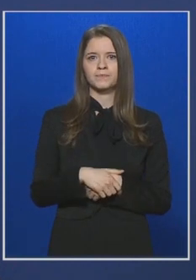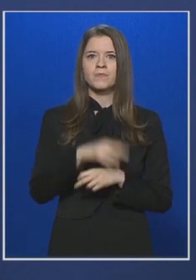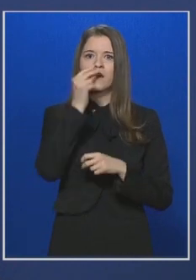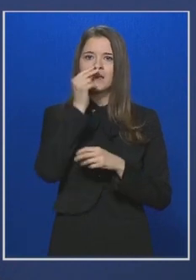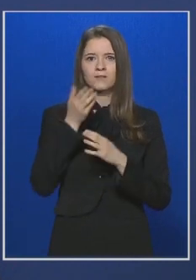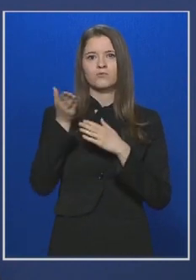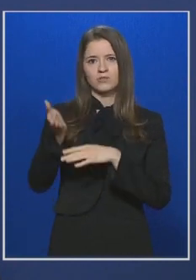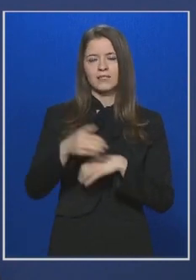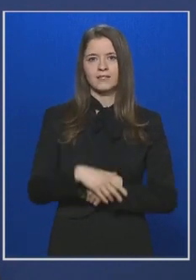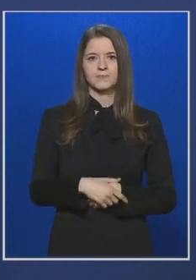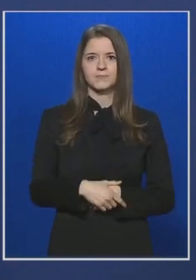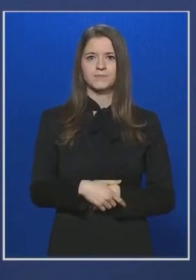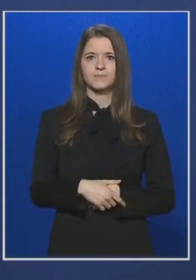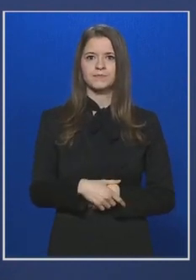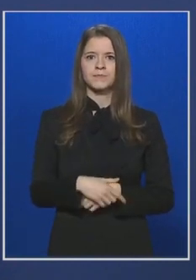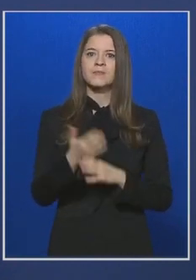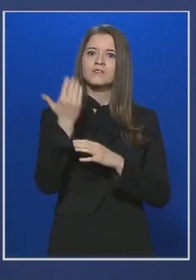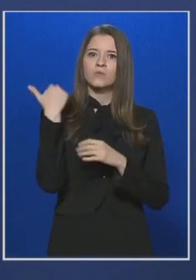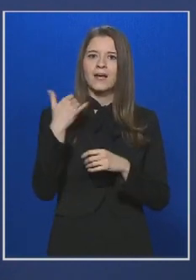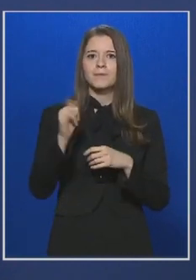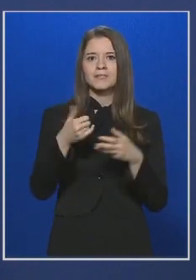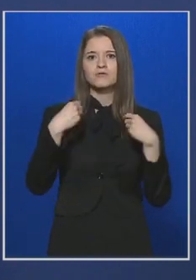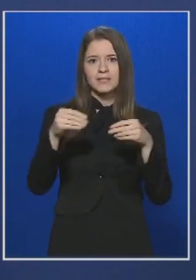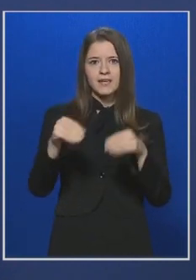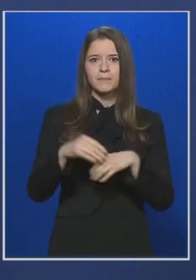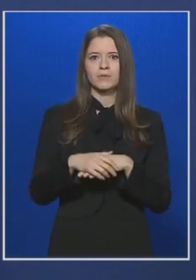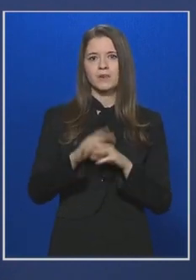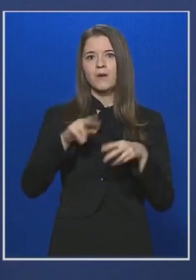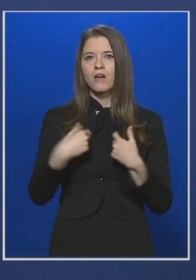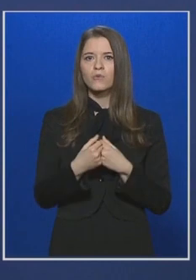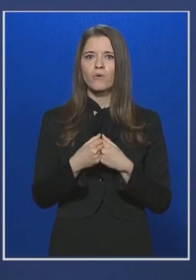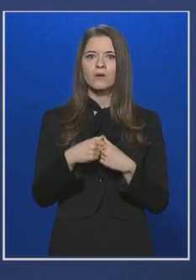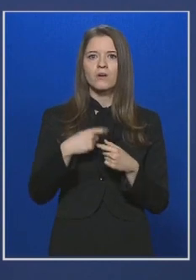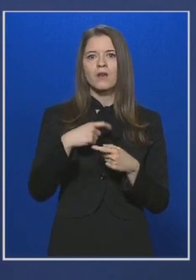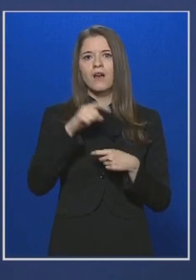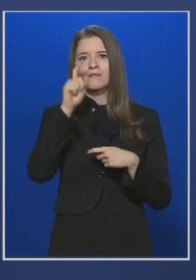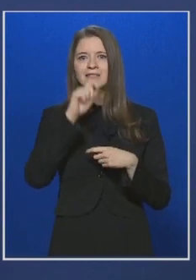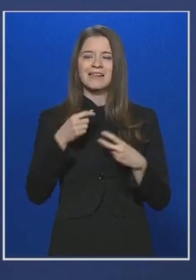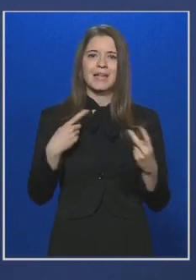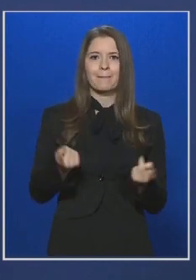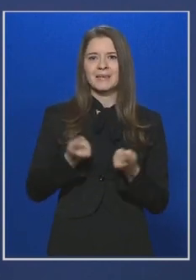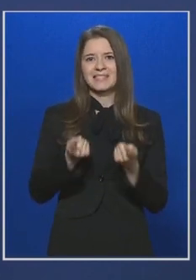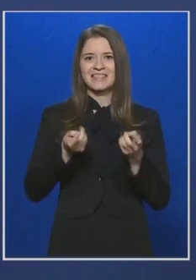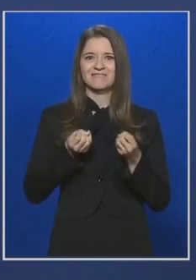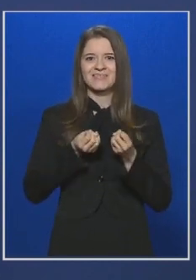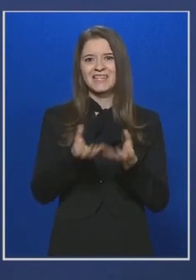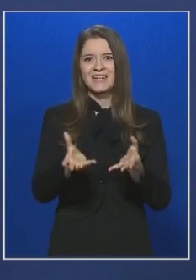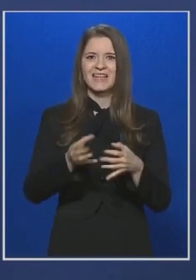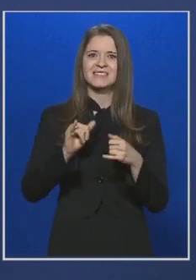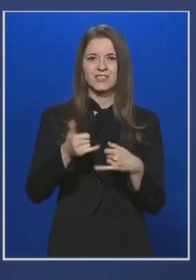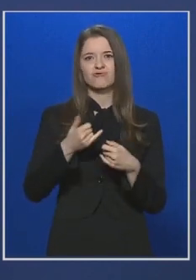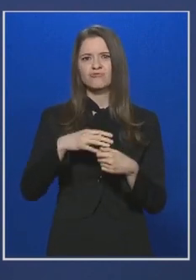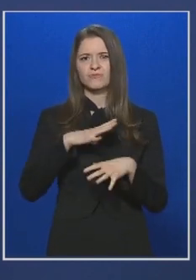rendőrségnél, és ahogy korábban is beszámoltam róla, rémhírterjesztés továbbra is egy nagyon